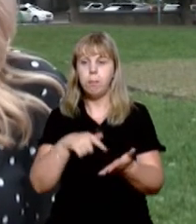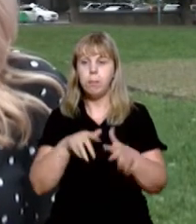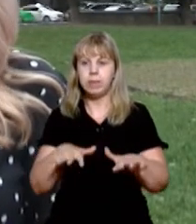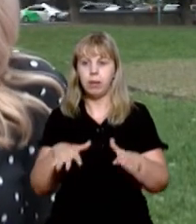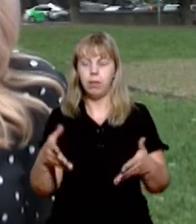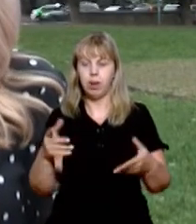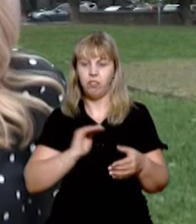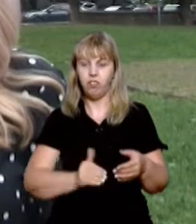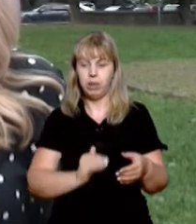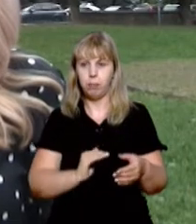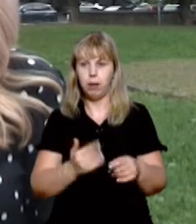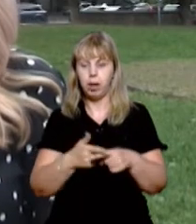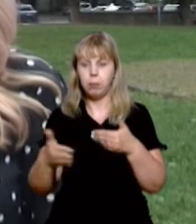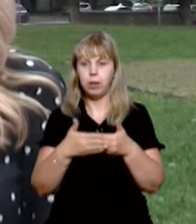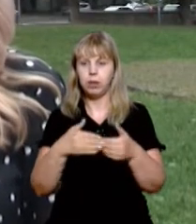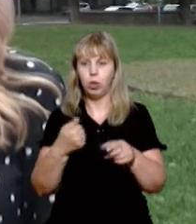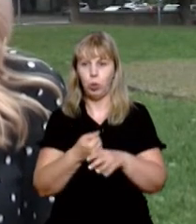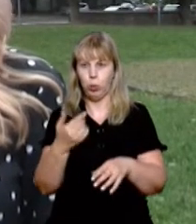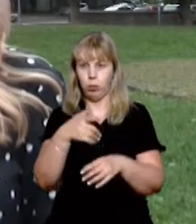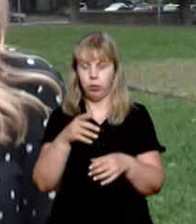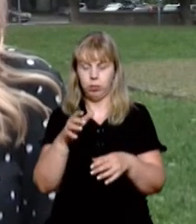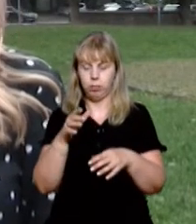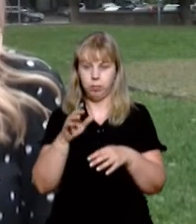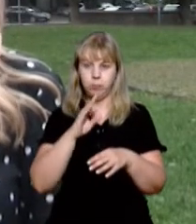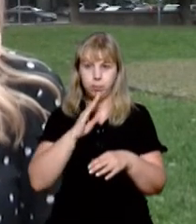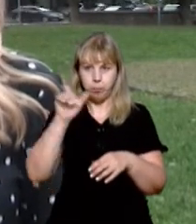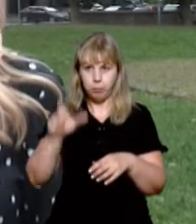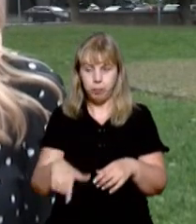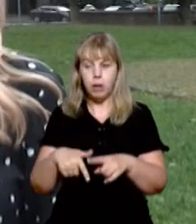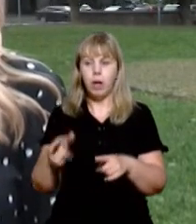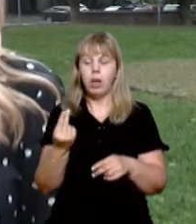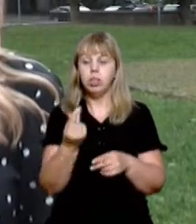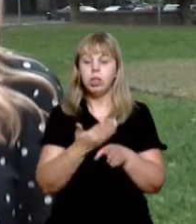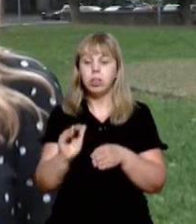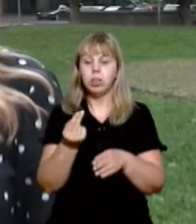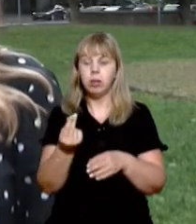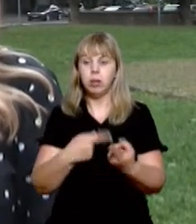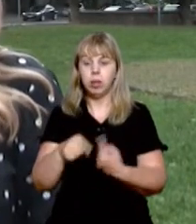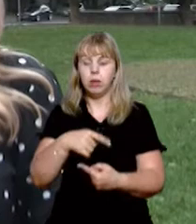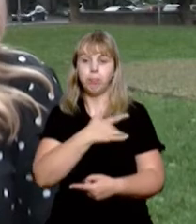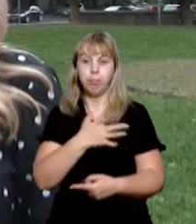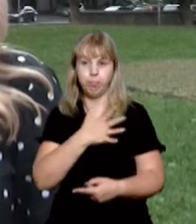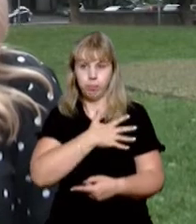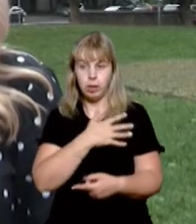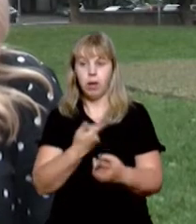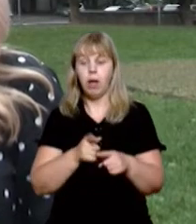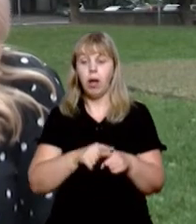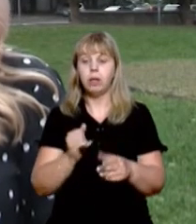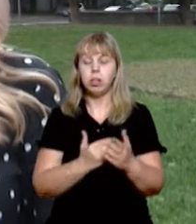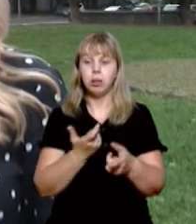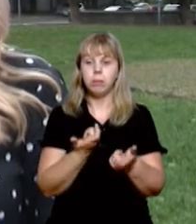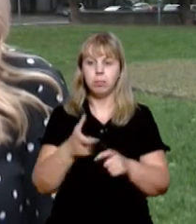комерційна структура, наближена до чиновників. Частину із цих коштів учасники оборудки привласнили шляхом